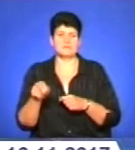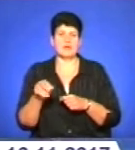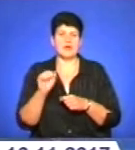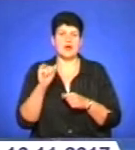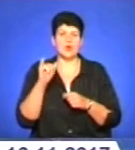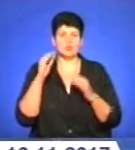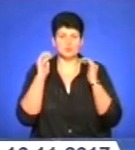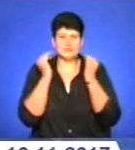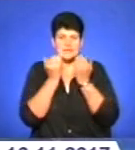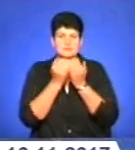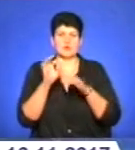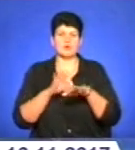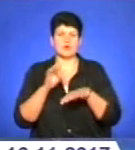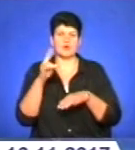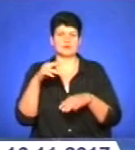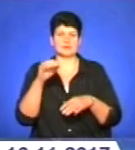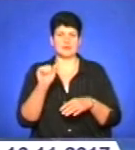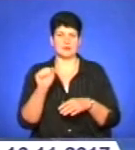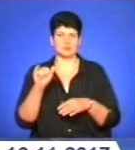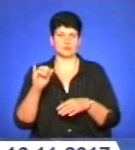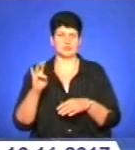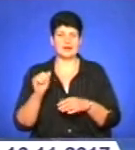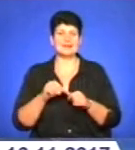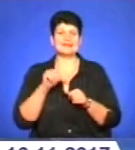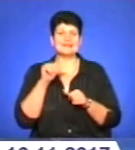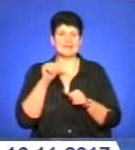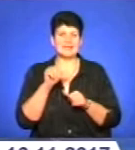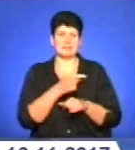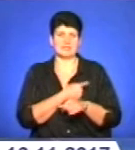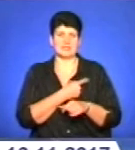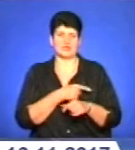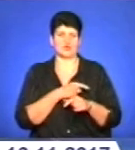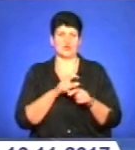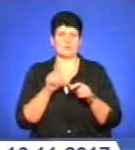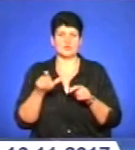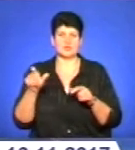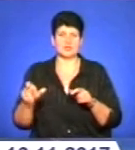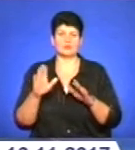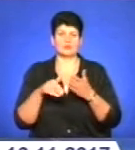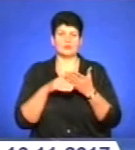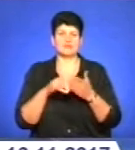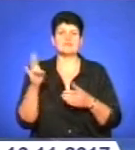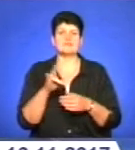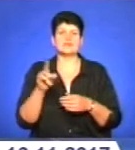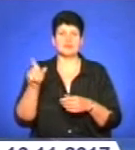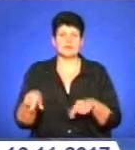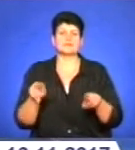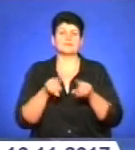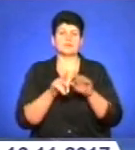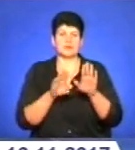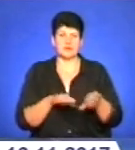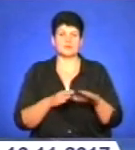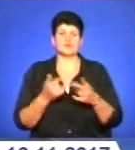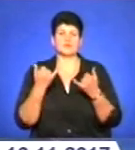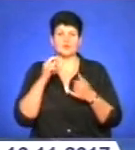Дауна. Особливістю закладу стане те, що окрім медичного персоналу, хворим тут допомагатимуть і священнослужителі. Сьогодні